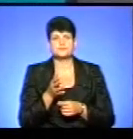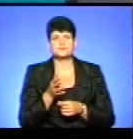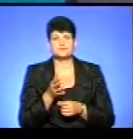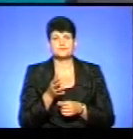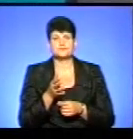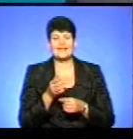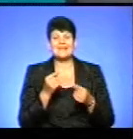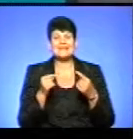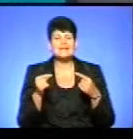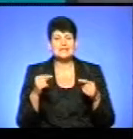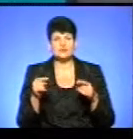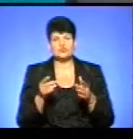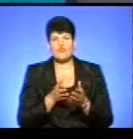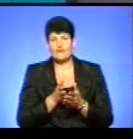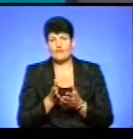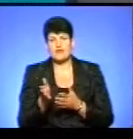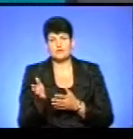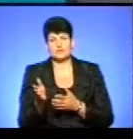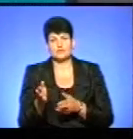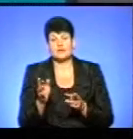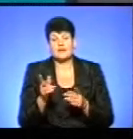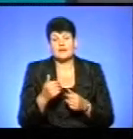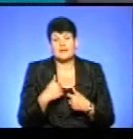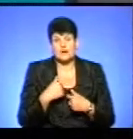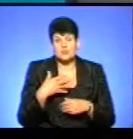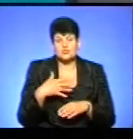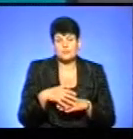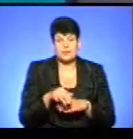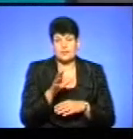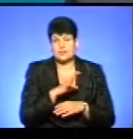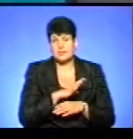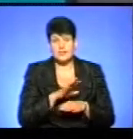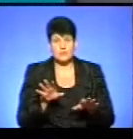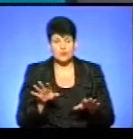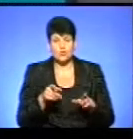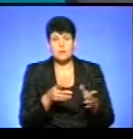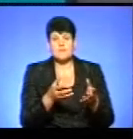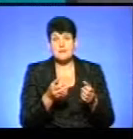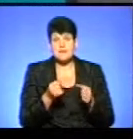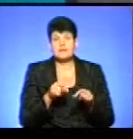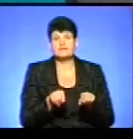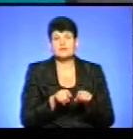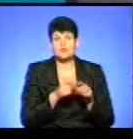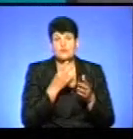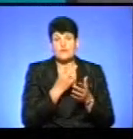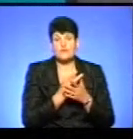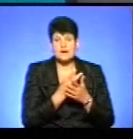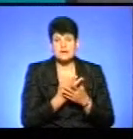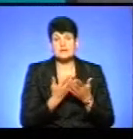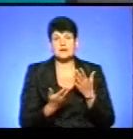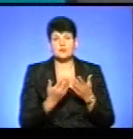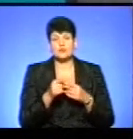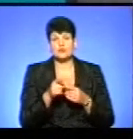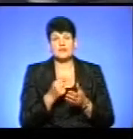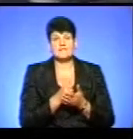І іншого виходу, як я розумію, не було. Тобто, його приймали або у такому вигляді, або його навіть не